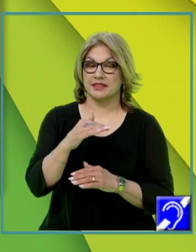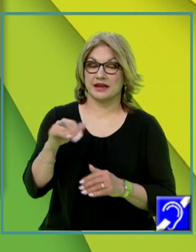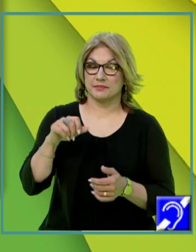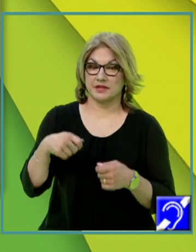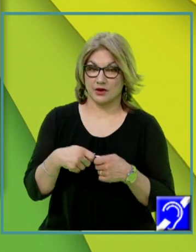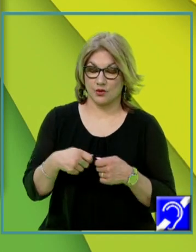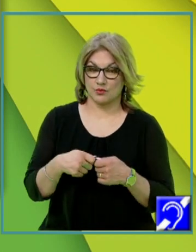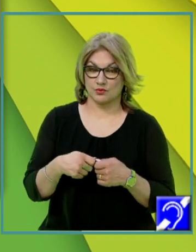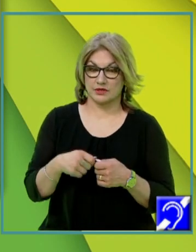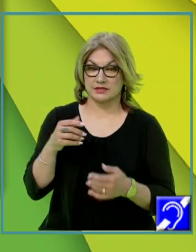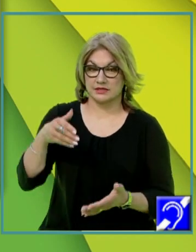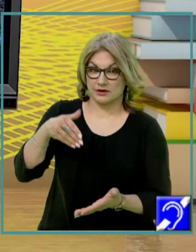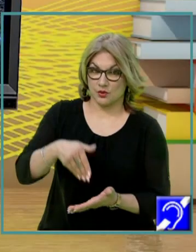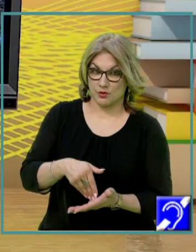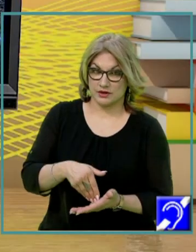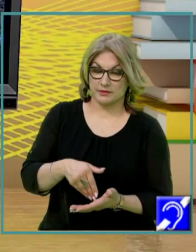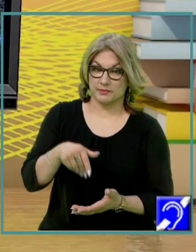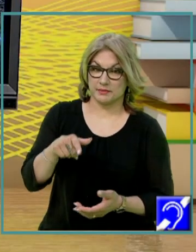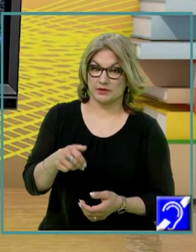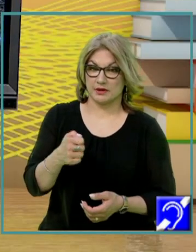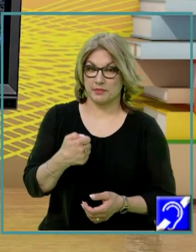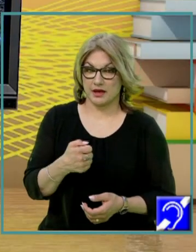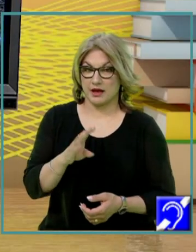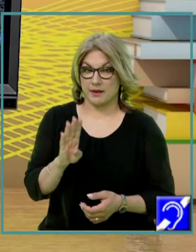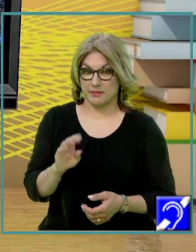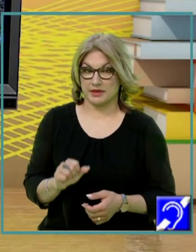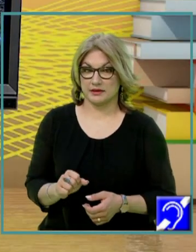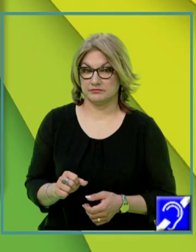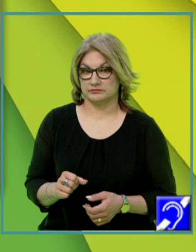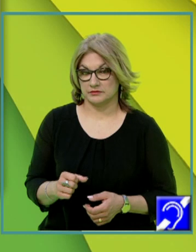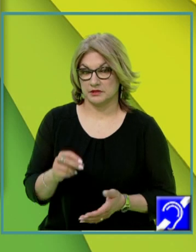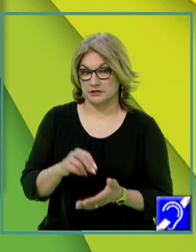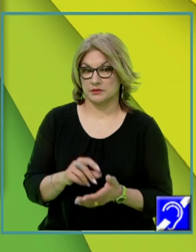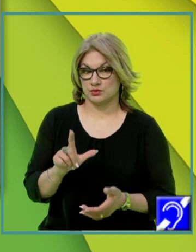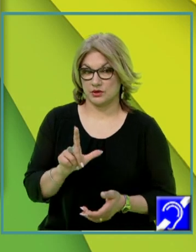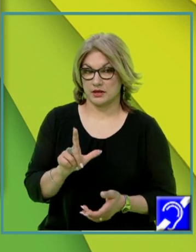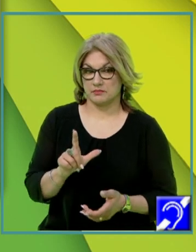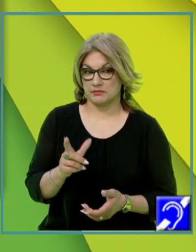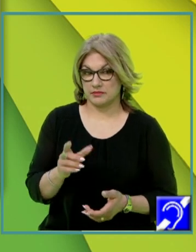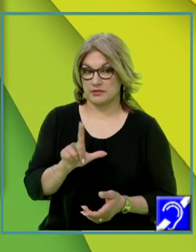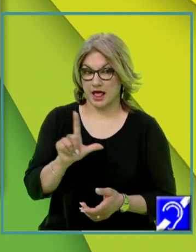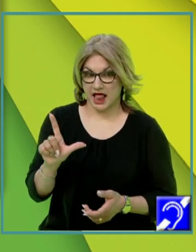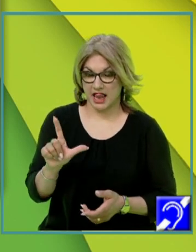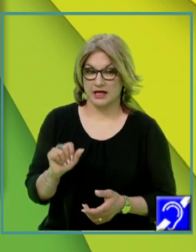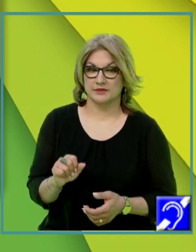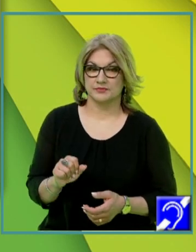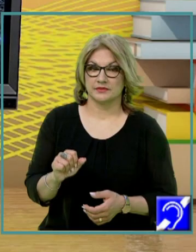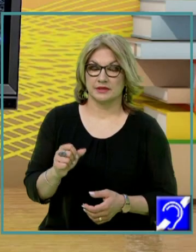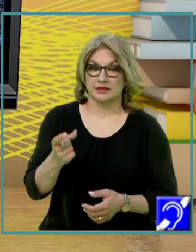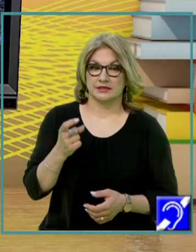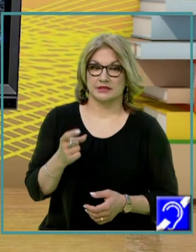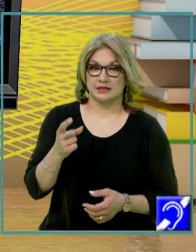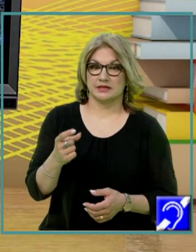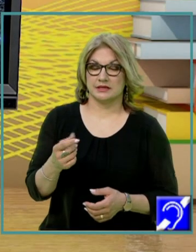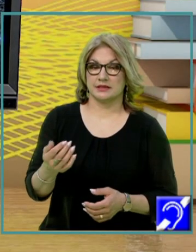coborâm perpendiculara pe AB să spunem că aici avem un punct să o notăm cu o literă să zicem L din V pe planul